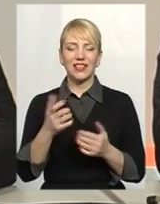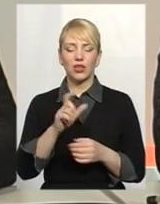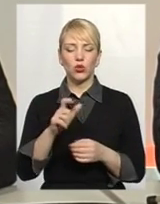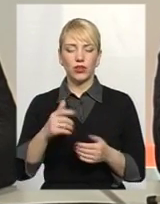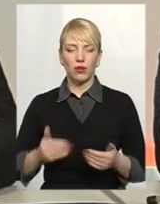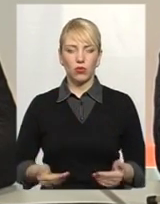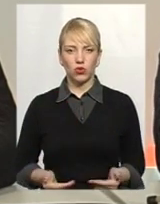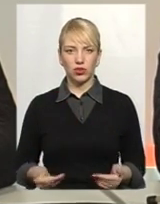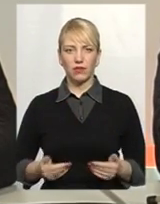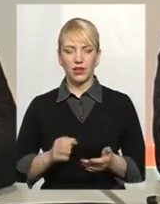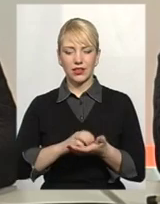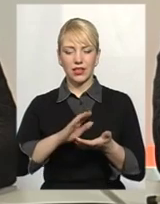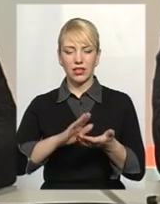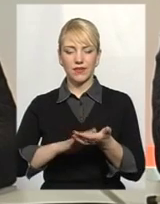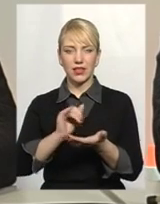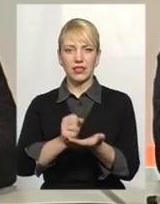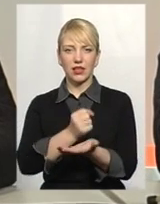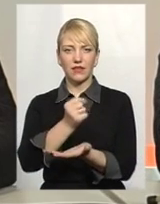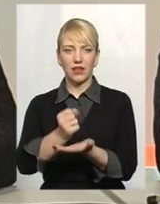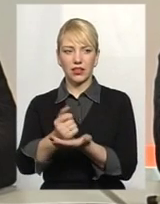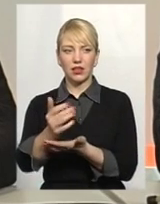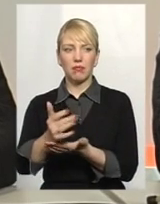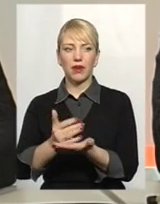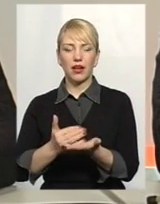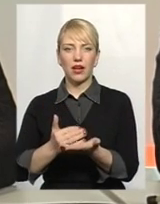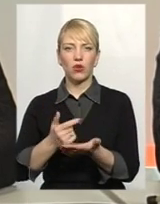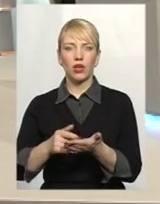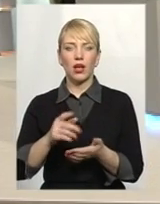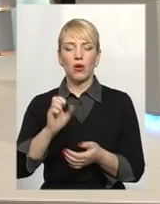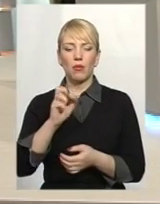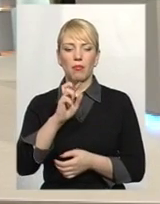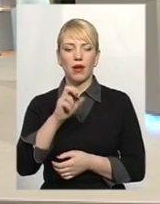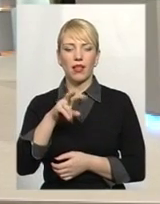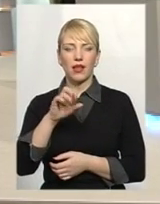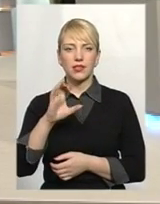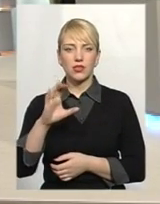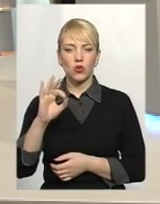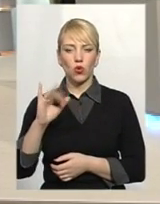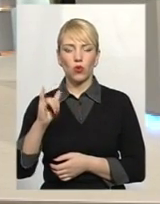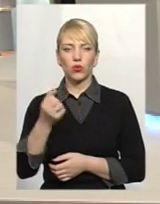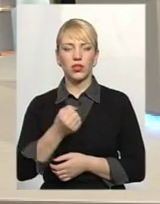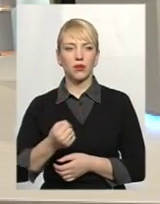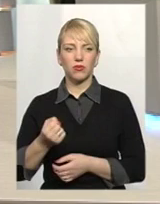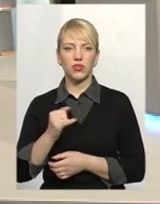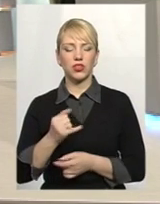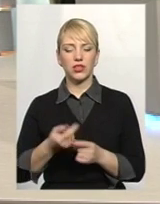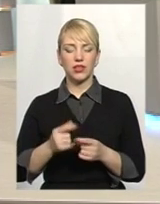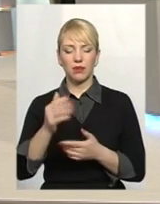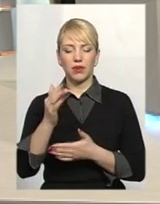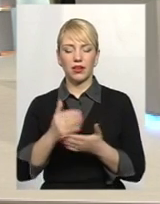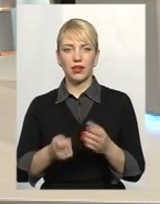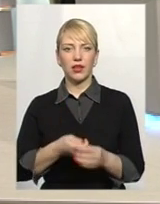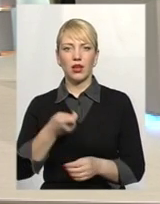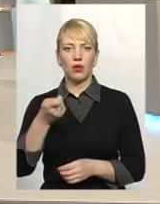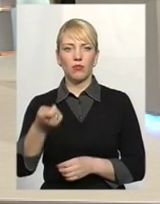Зареєстрували і затвердили цей перелік в балансоутримуюча, це є ЖЕКи, ОСББ. І цей перелік подали нам, як би,